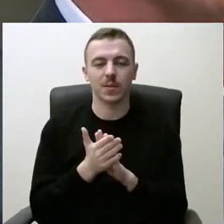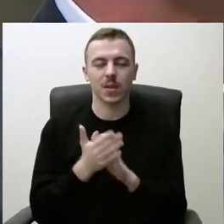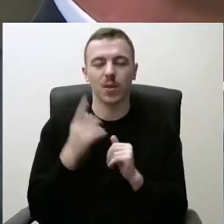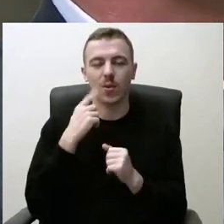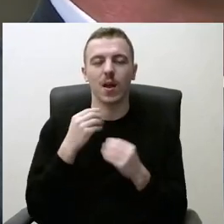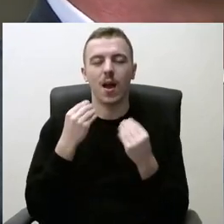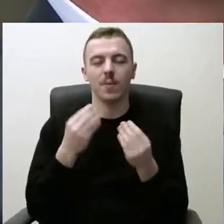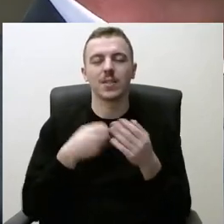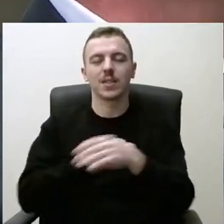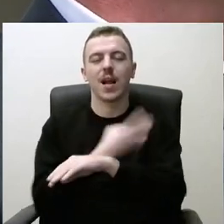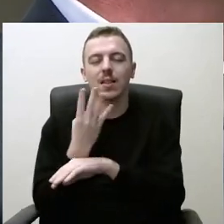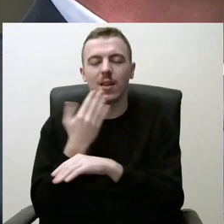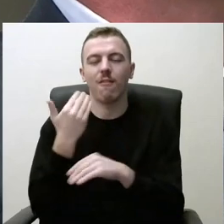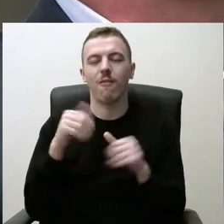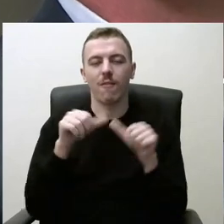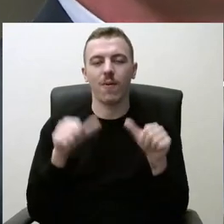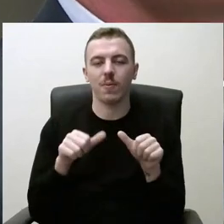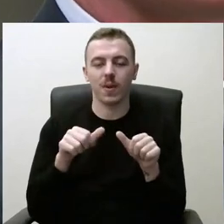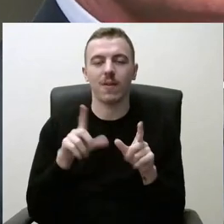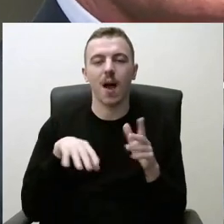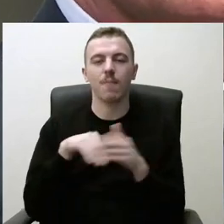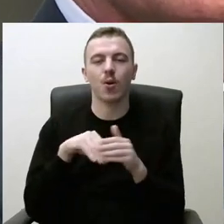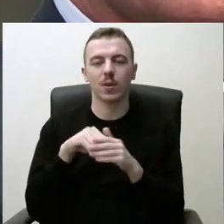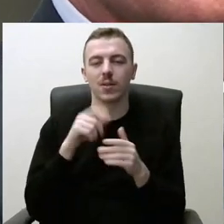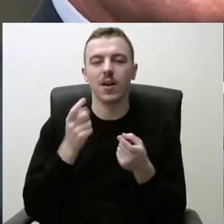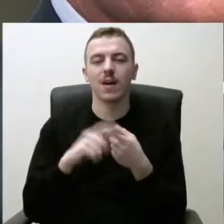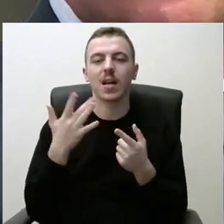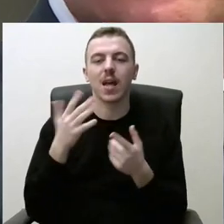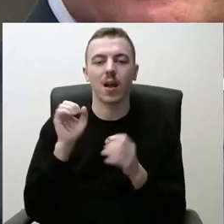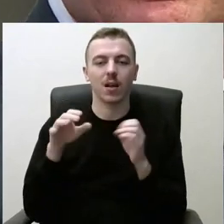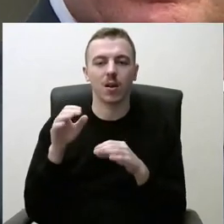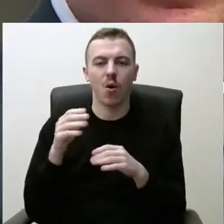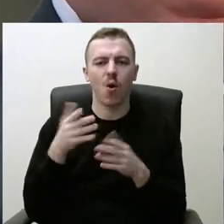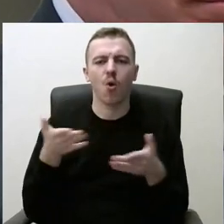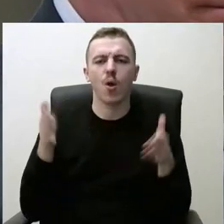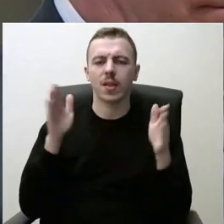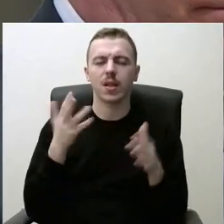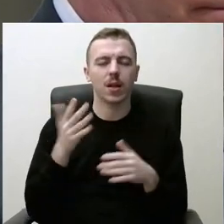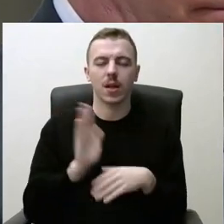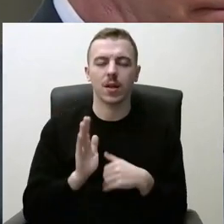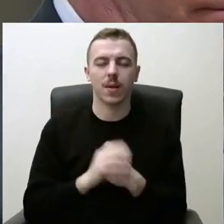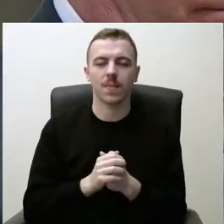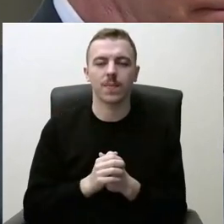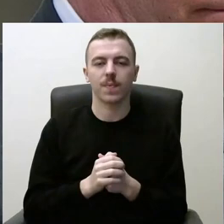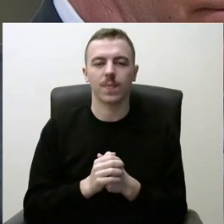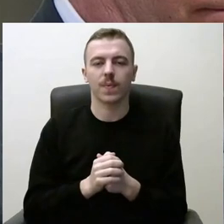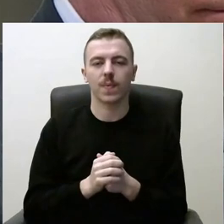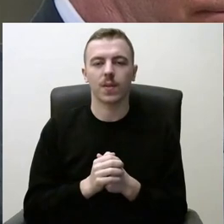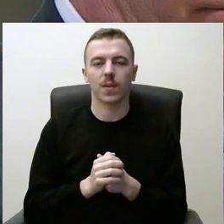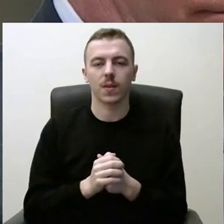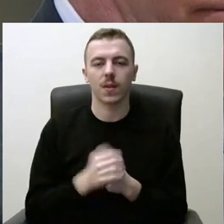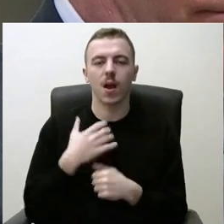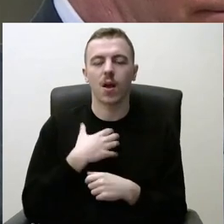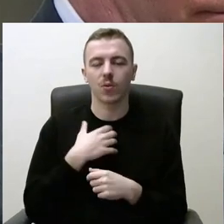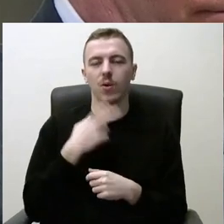skandinavišką modelį, kad būtų apmokestinamos pagal kiekį, o ne pagal kontinerių kiekį. Tai aktualu šiai dienai,